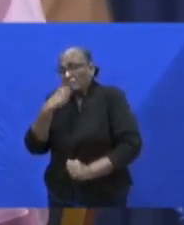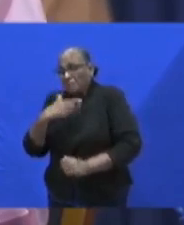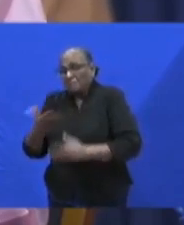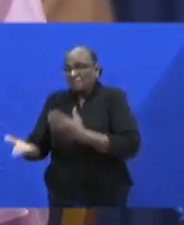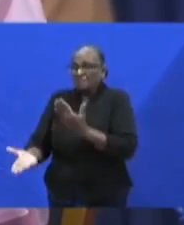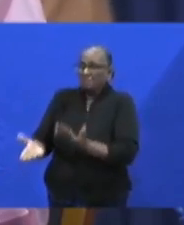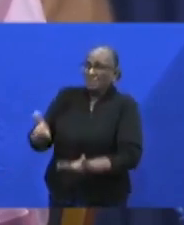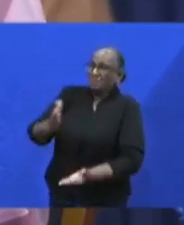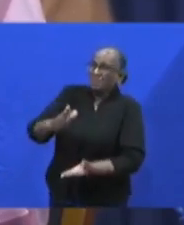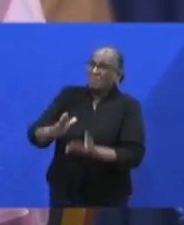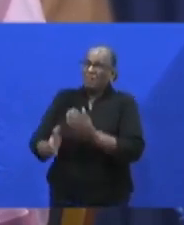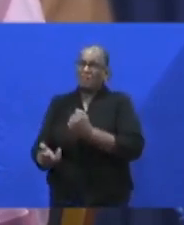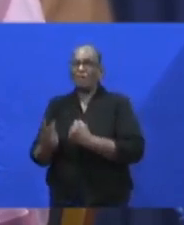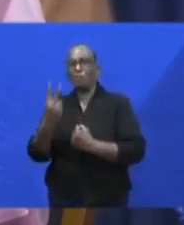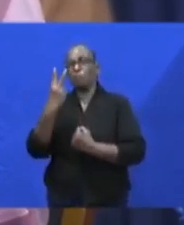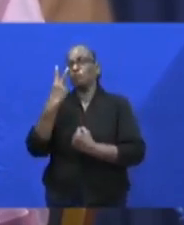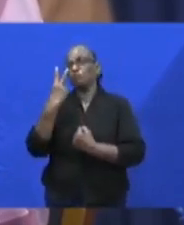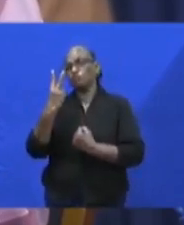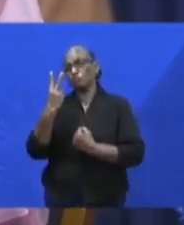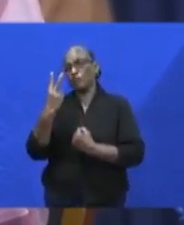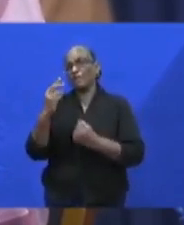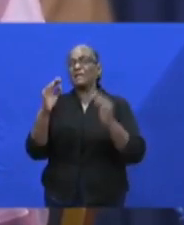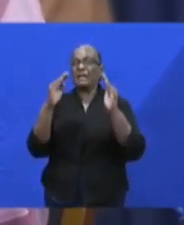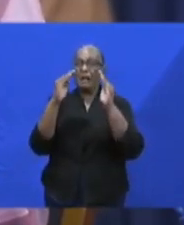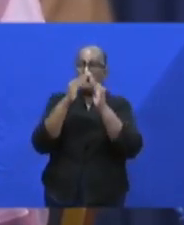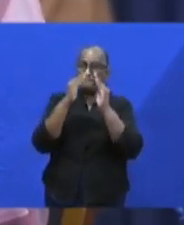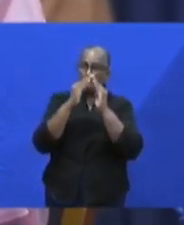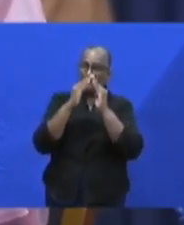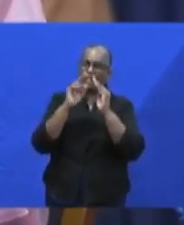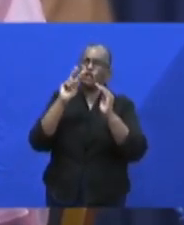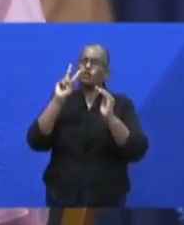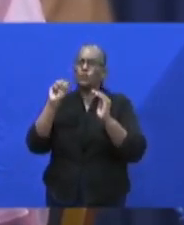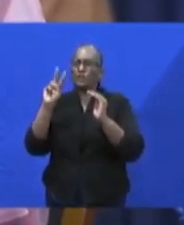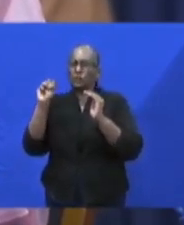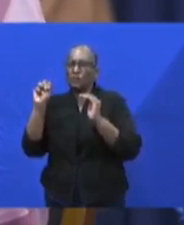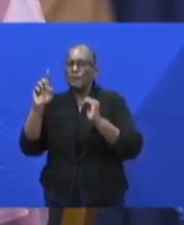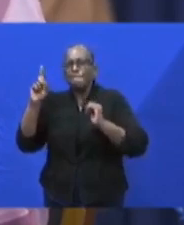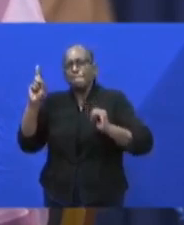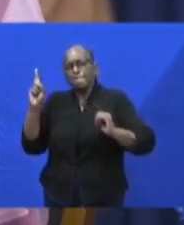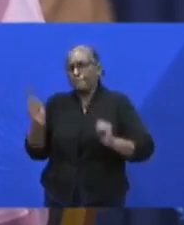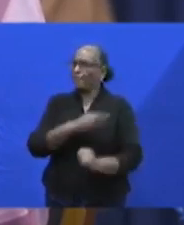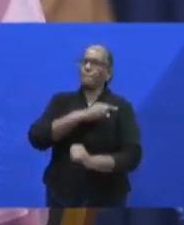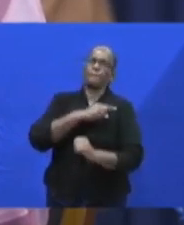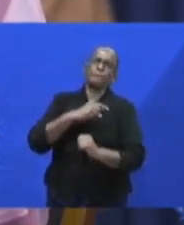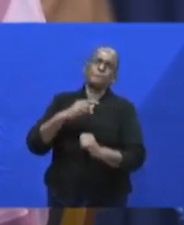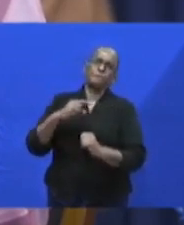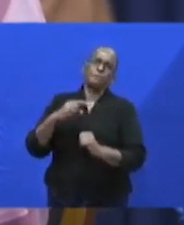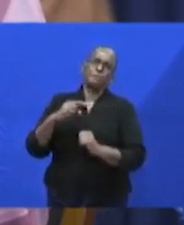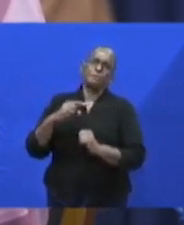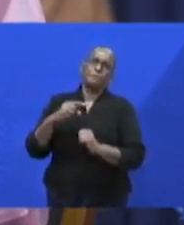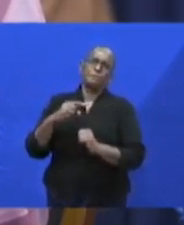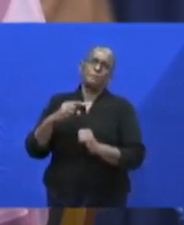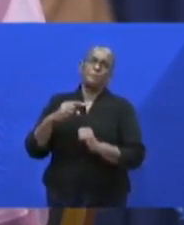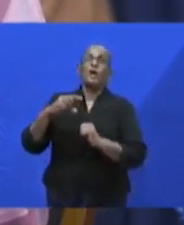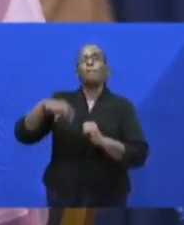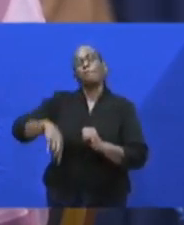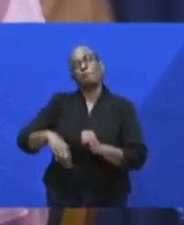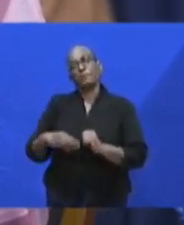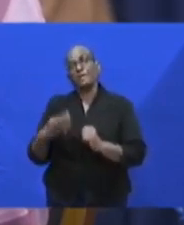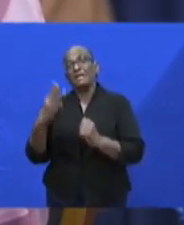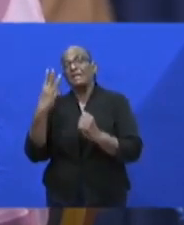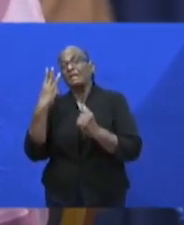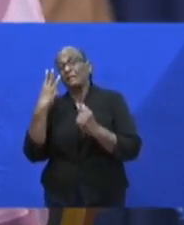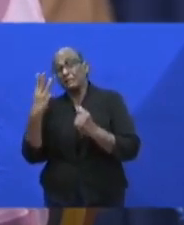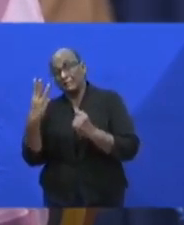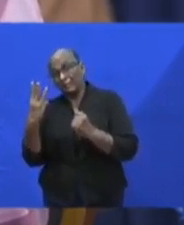2 april 2020 acuut verslechterd en is op 3 april